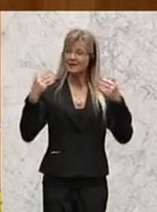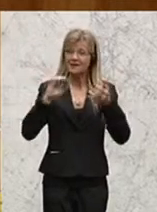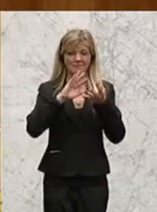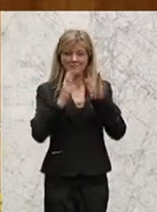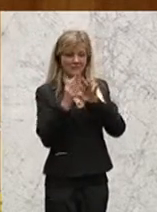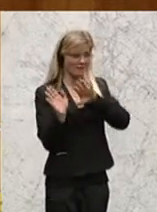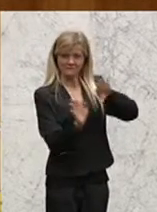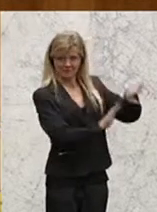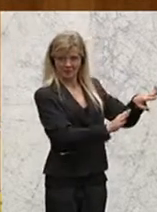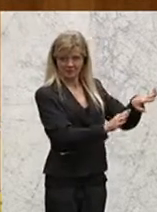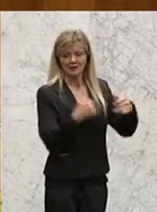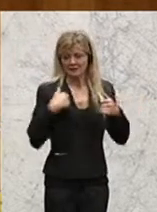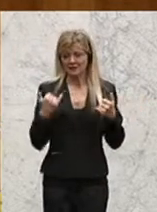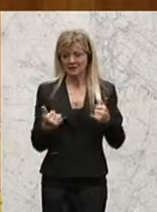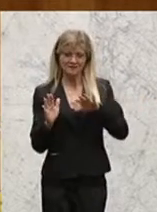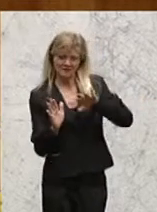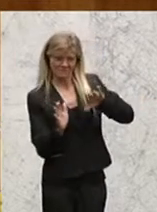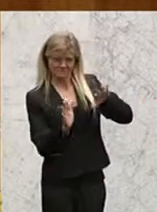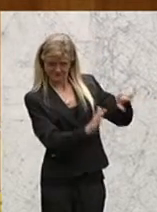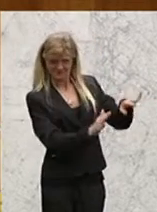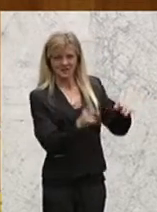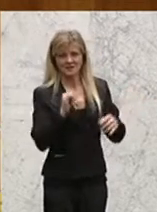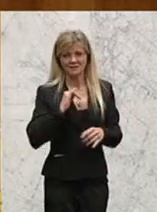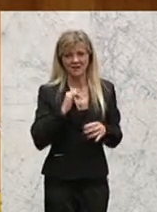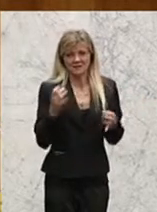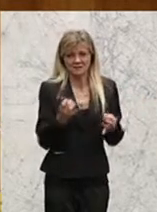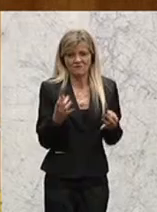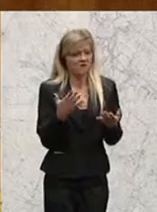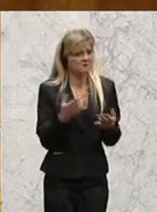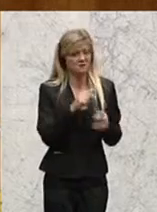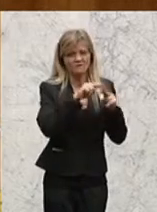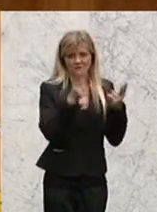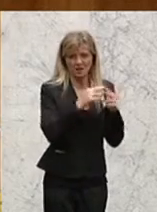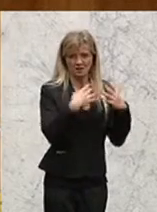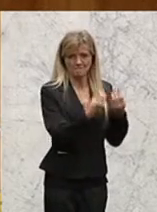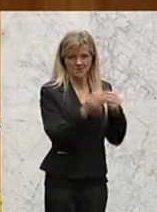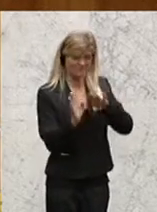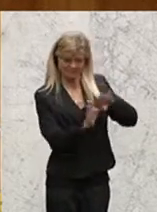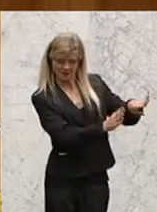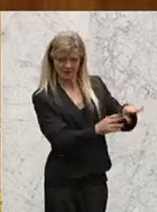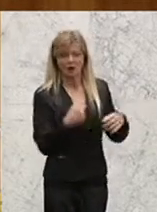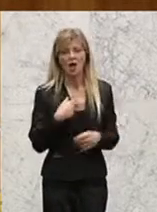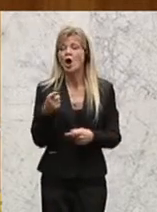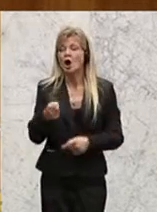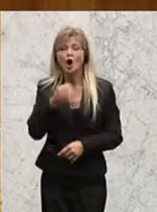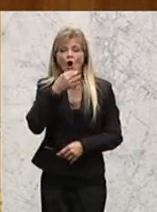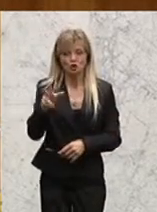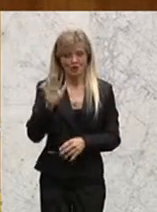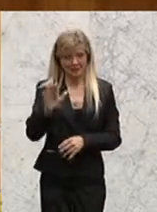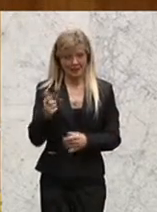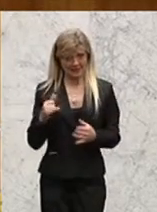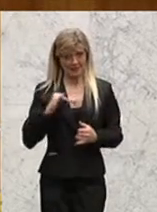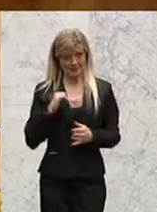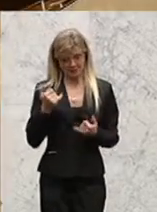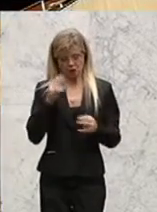den Interessen, die die Weltgemeinschaft hat. Gehen wir mal nur zu den österreichischen Interessen. Da gibt es ein gutes Beispiel, dass das nicht einmal hier in Österreich funktioniert.